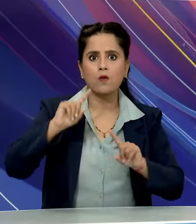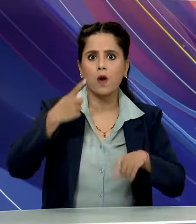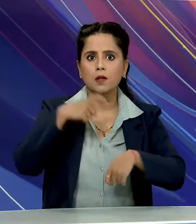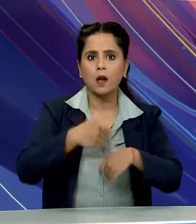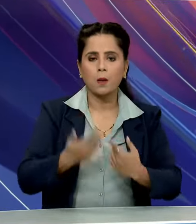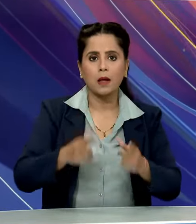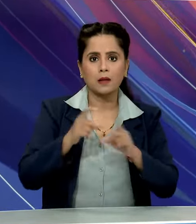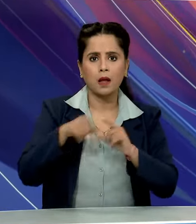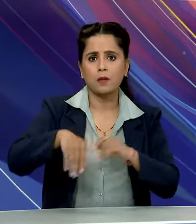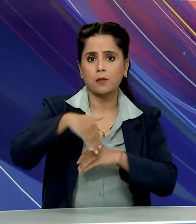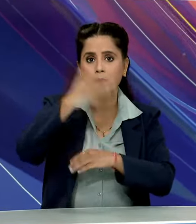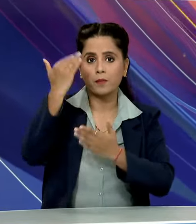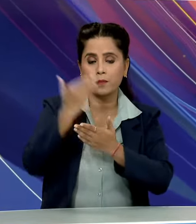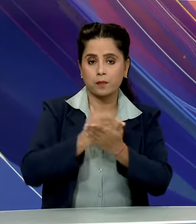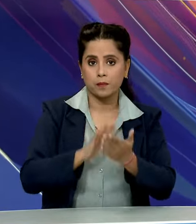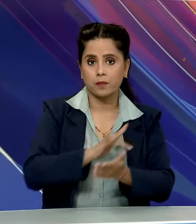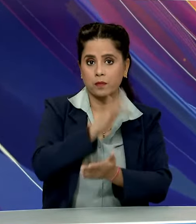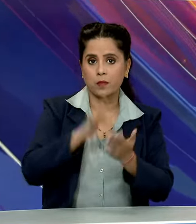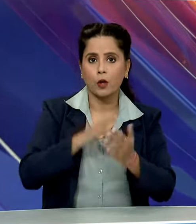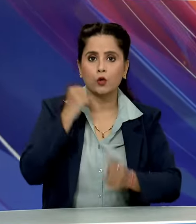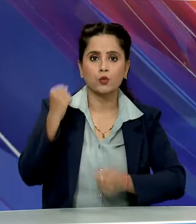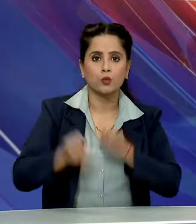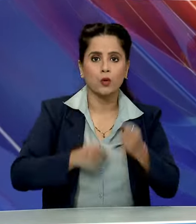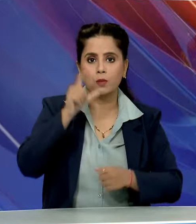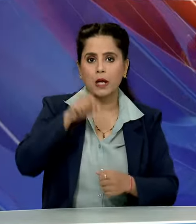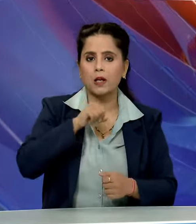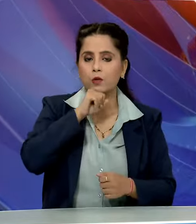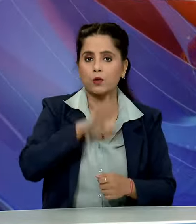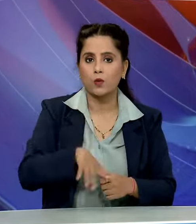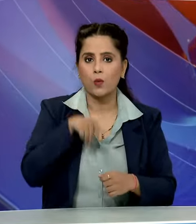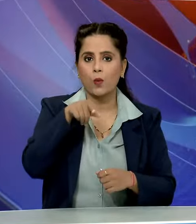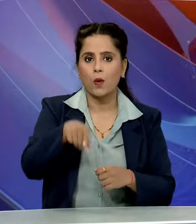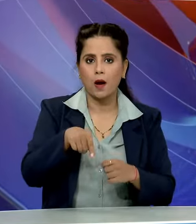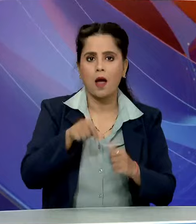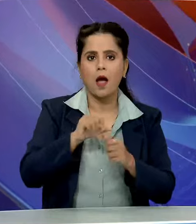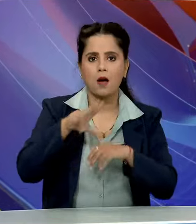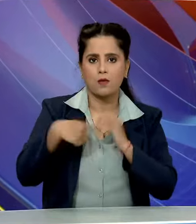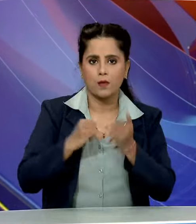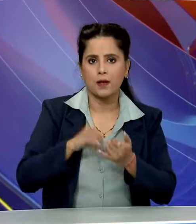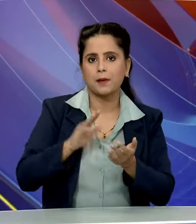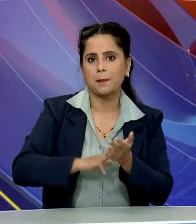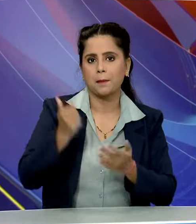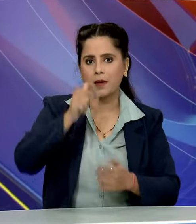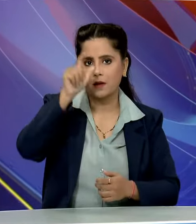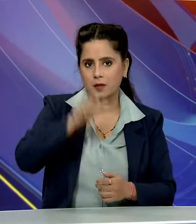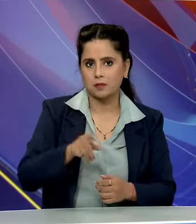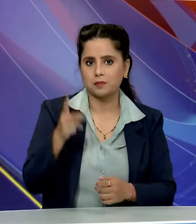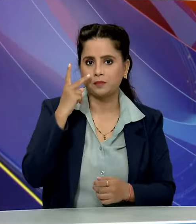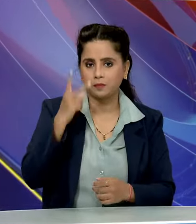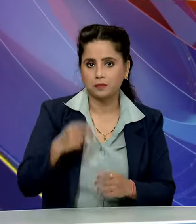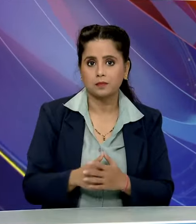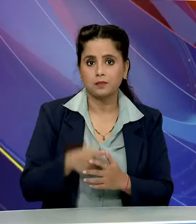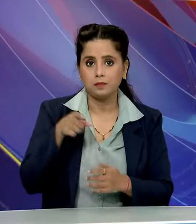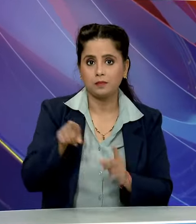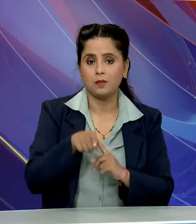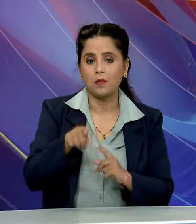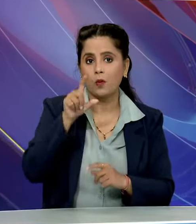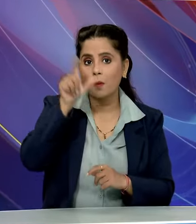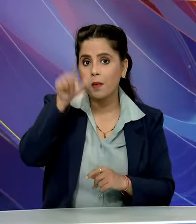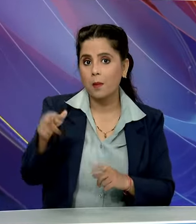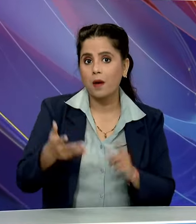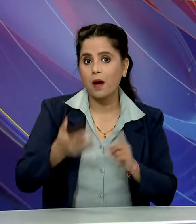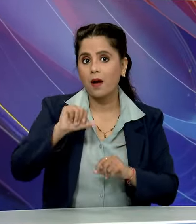दिल्ली में आयुजित कारिक्रम में केंद्रिये खेल एवं युवा मामलो के मंतरी अनराग सिंग ठाको ने ऐसे ही कुछ